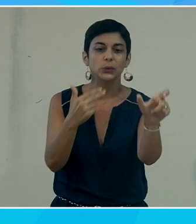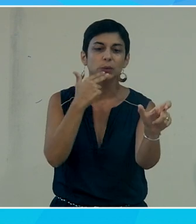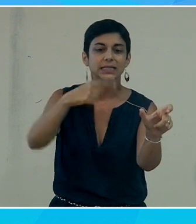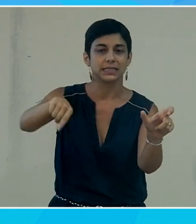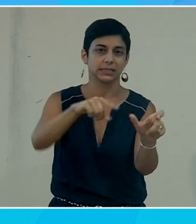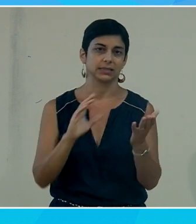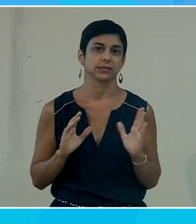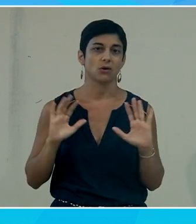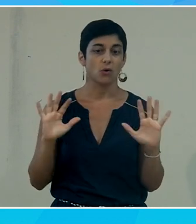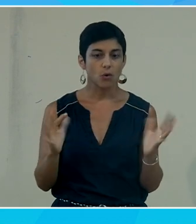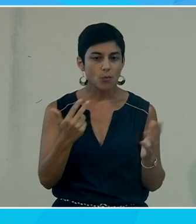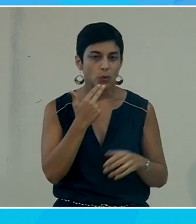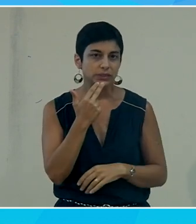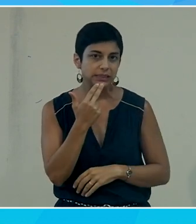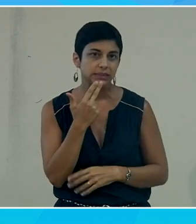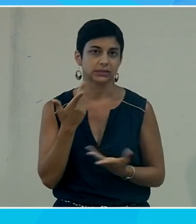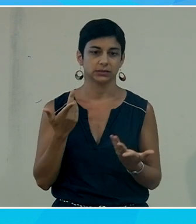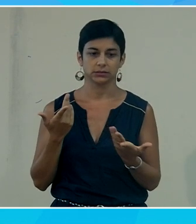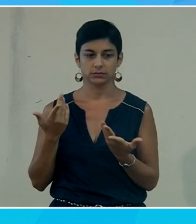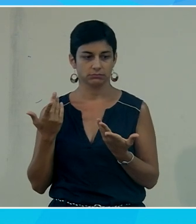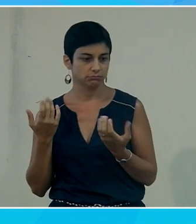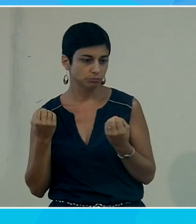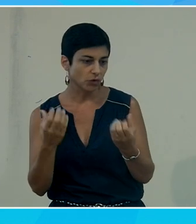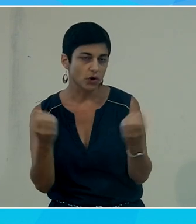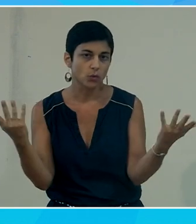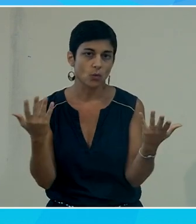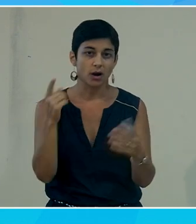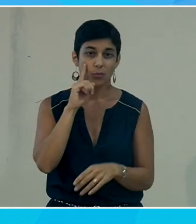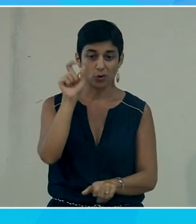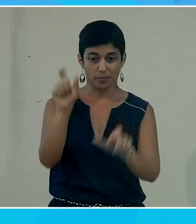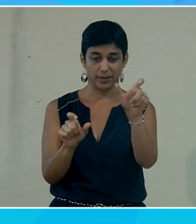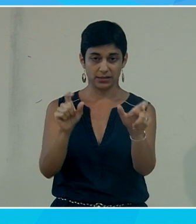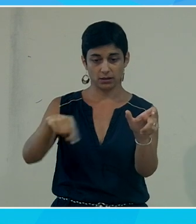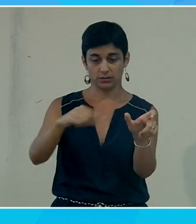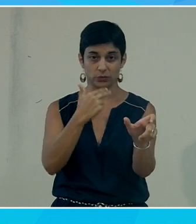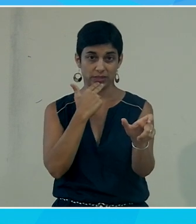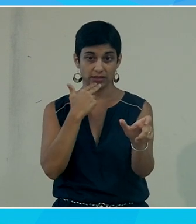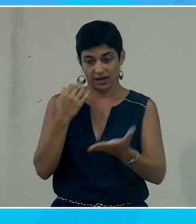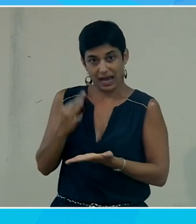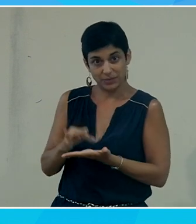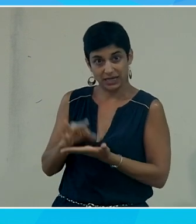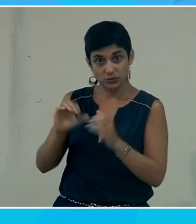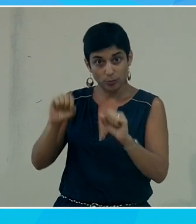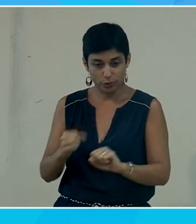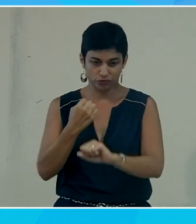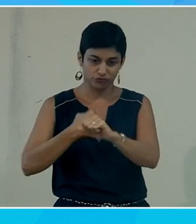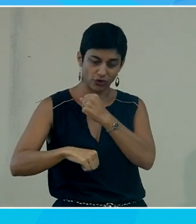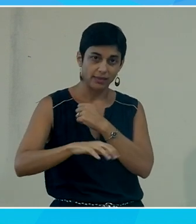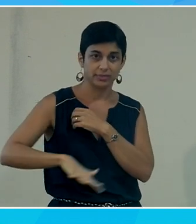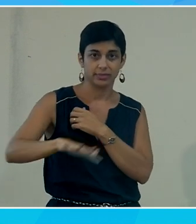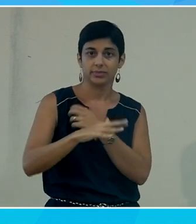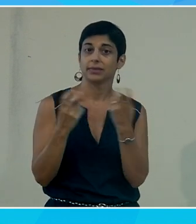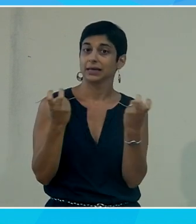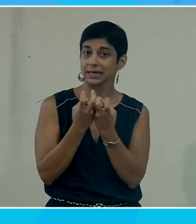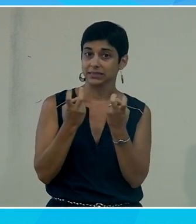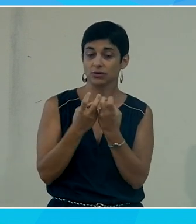son usage et aux alertes que ça va générer parce qu'en fait l'utilisateur l'application peut devenir nuisible je vais vous donner un exemple